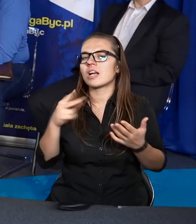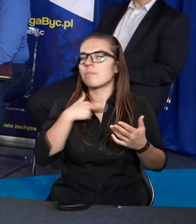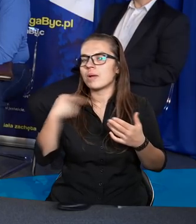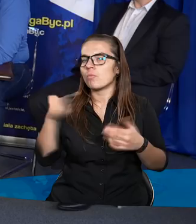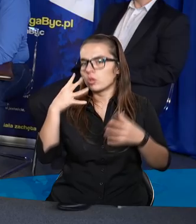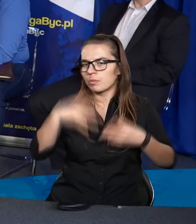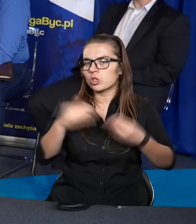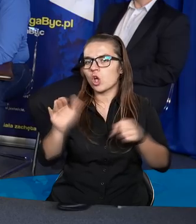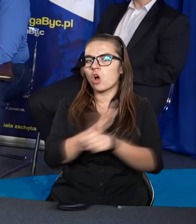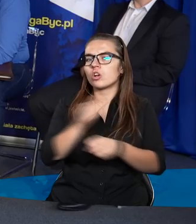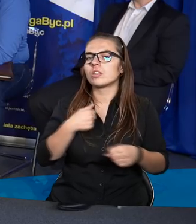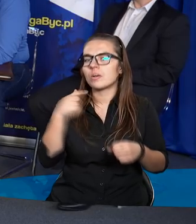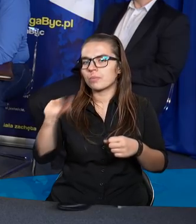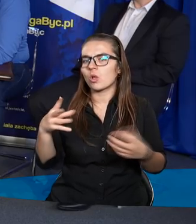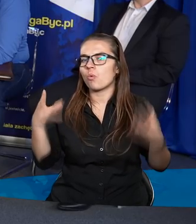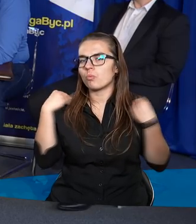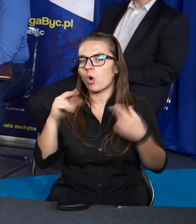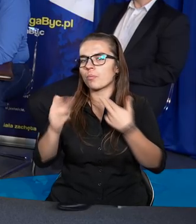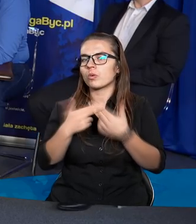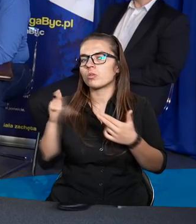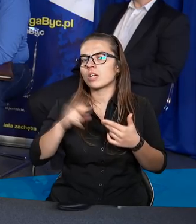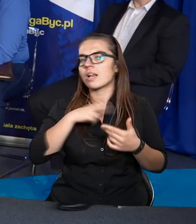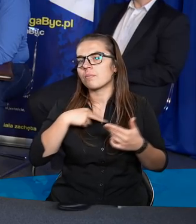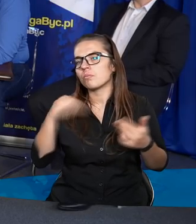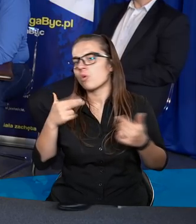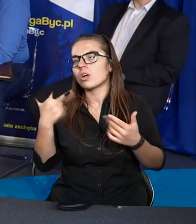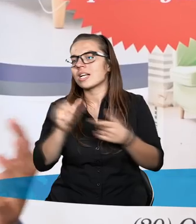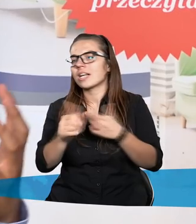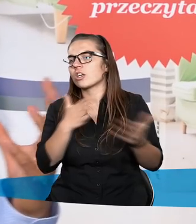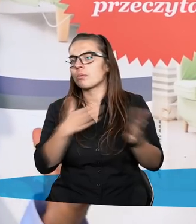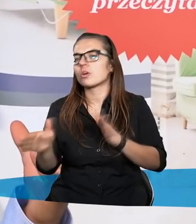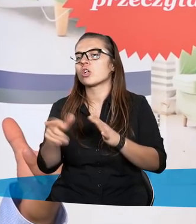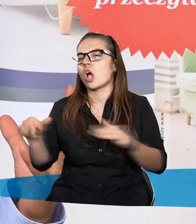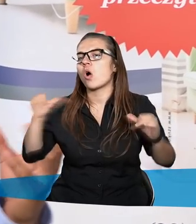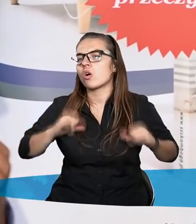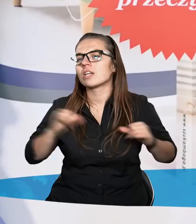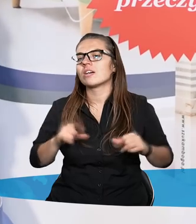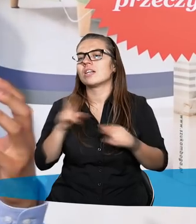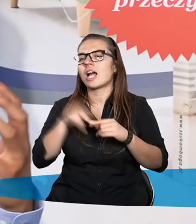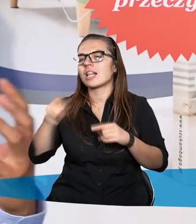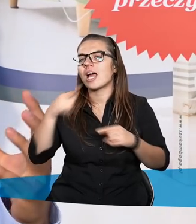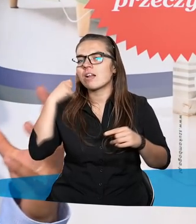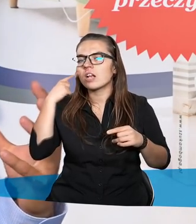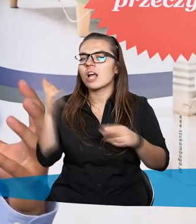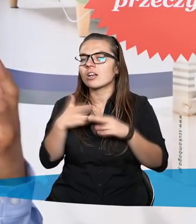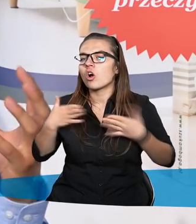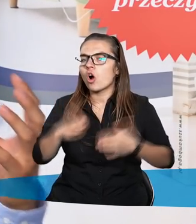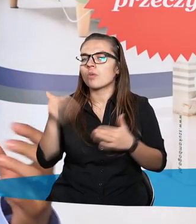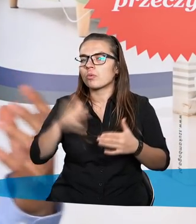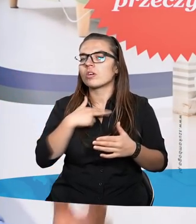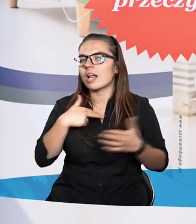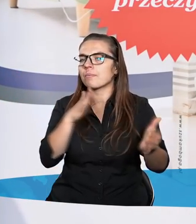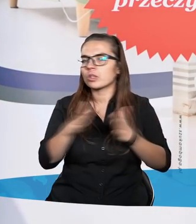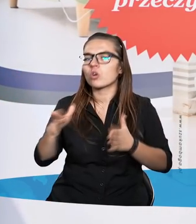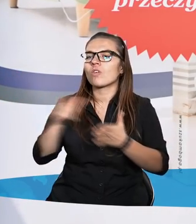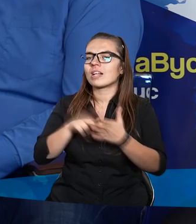dojrzeć, żeby otrzymać odpowiedź, bo może czasem nie jesteśmy gotowi. I to oczekiwanie, ta tęsknota, kiedy się rodzi, może